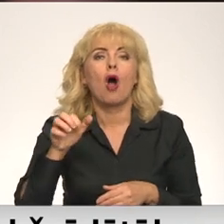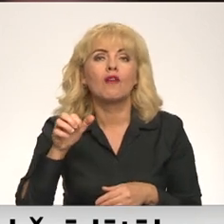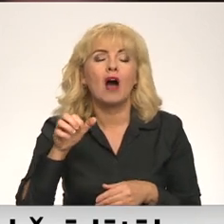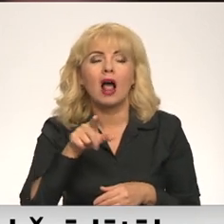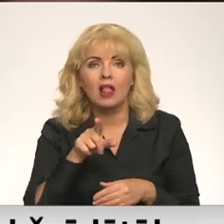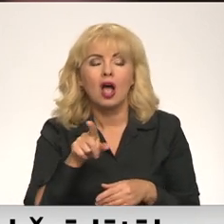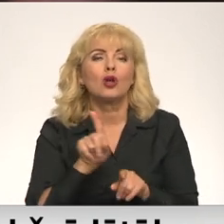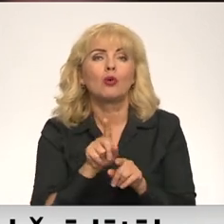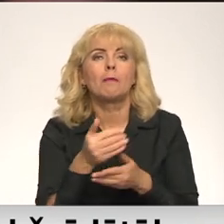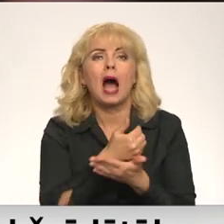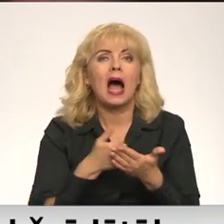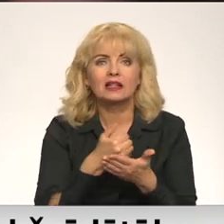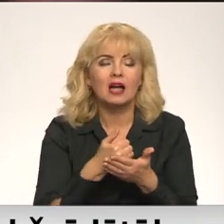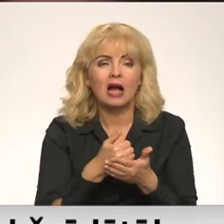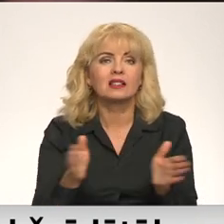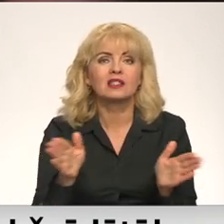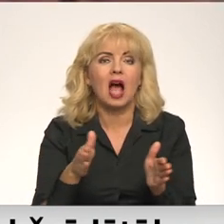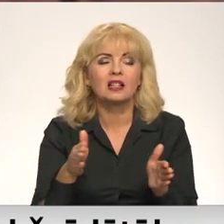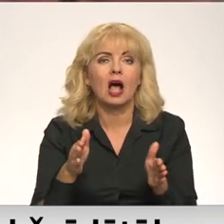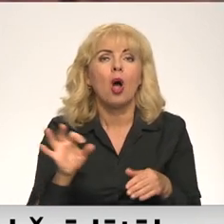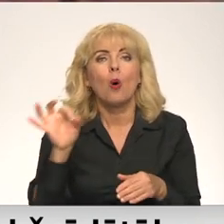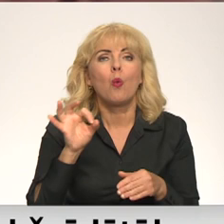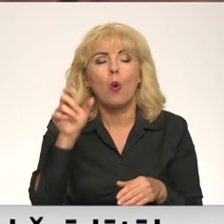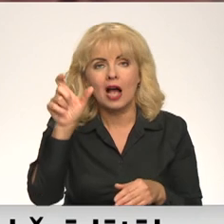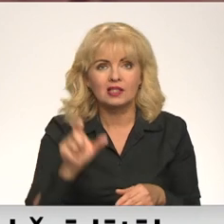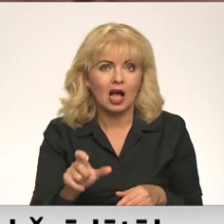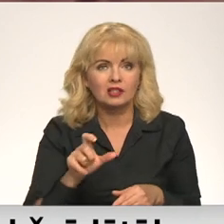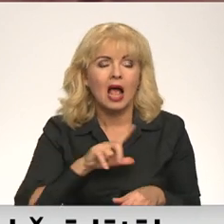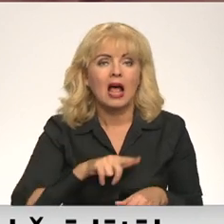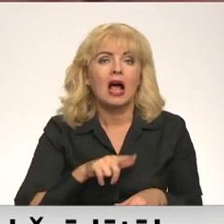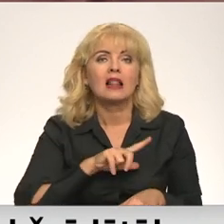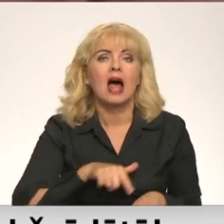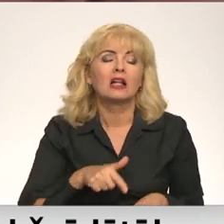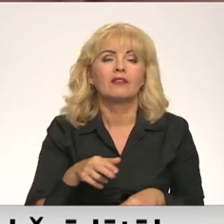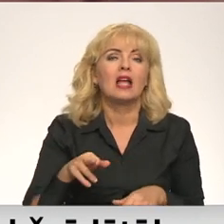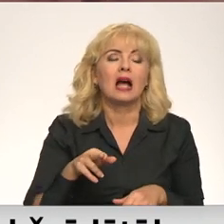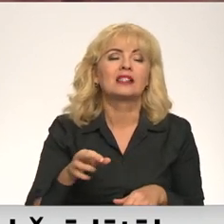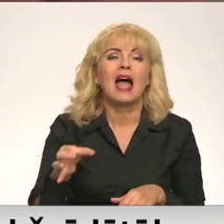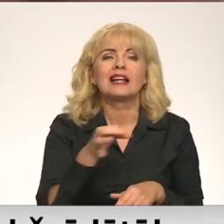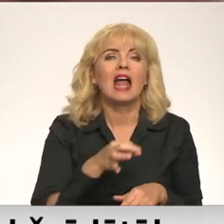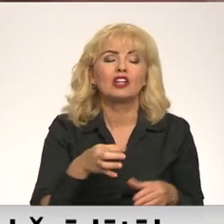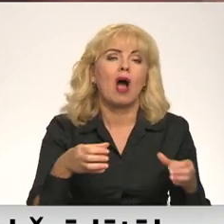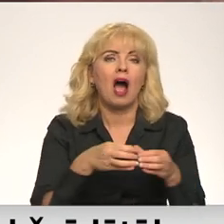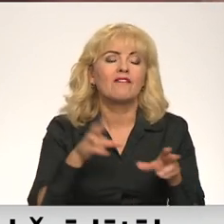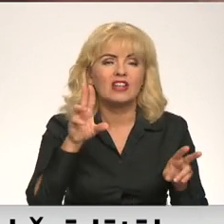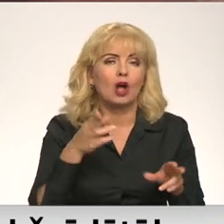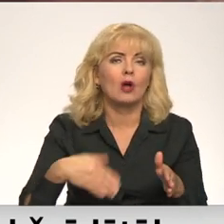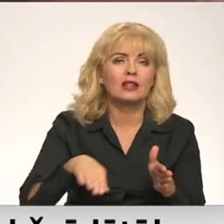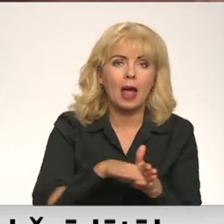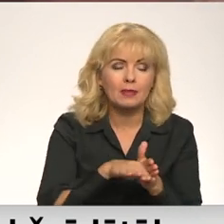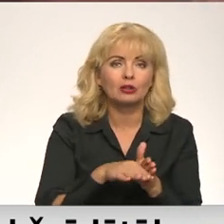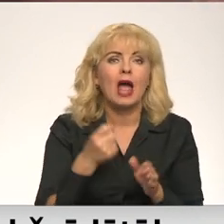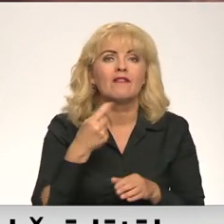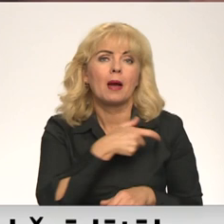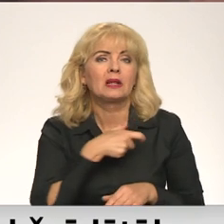to atkārtoja precīzi arī sētas vadītājs Ozoliču. Latvijas reģiona apvienība balsojuma arī nepiedalījās, tomēr 11 deputātiem balsojot